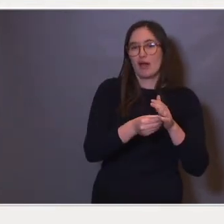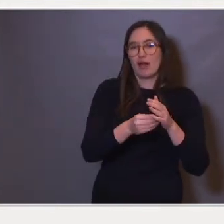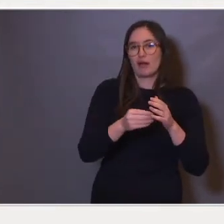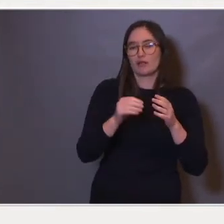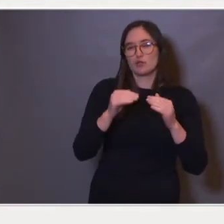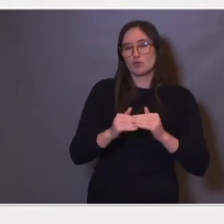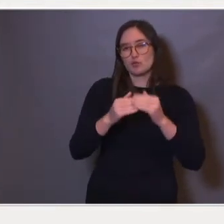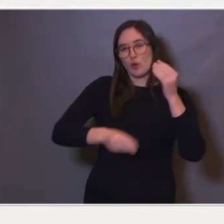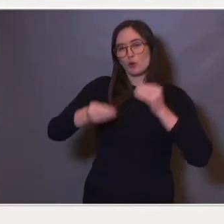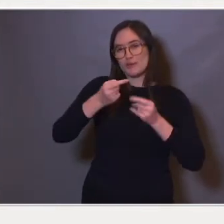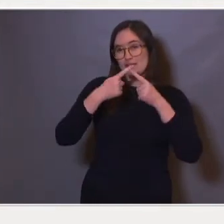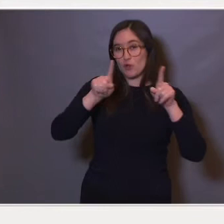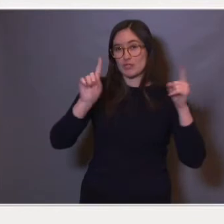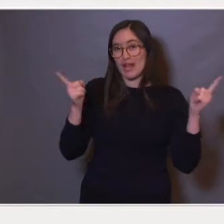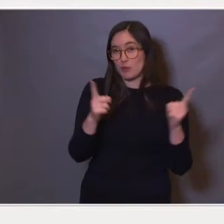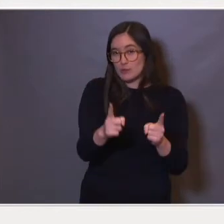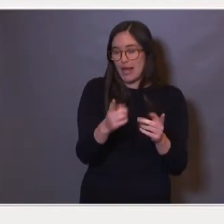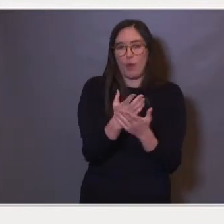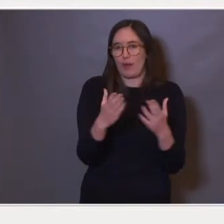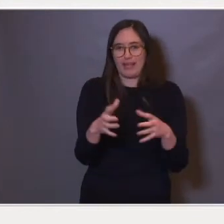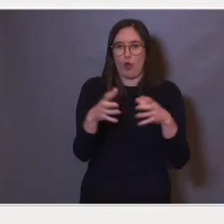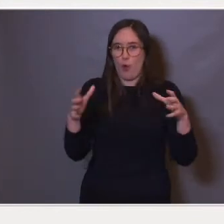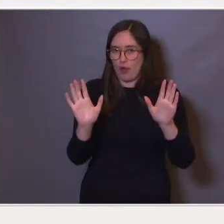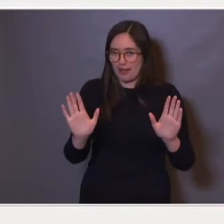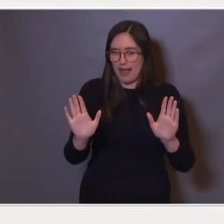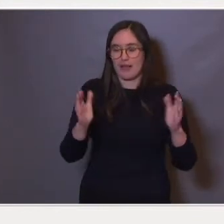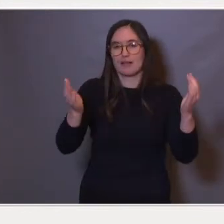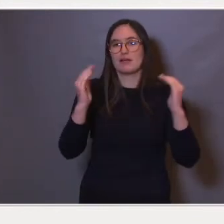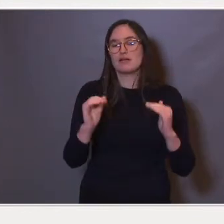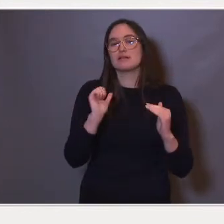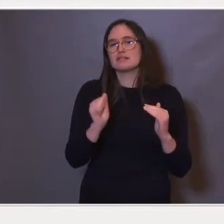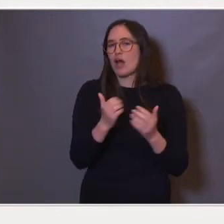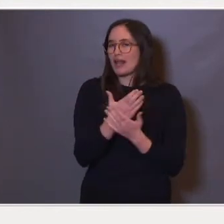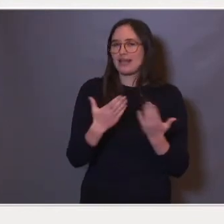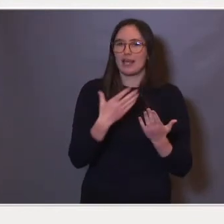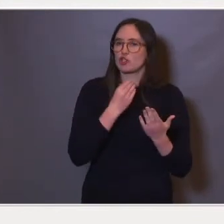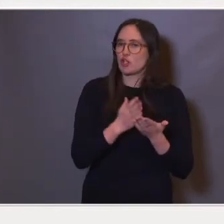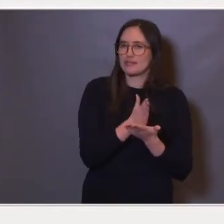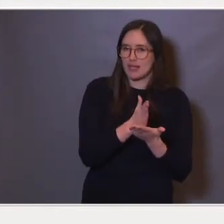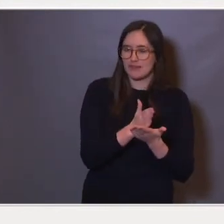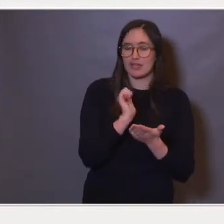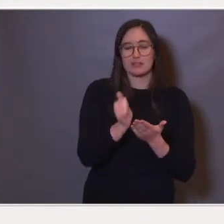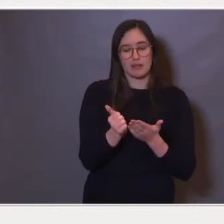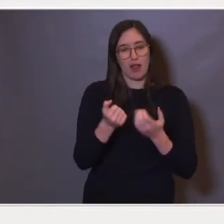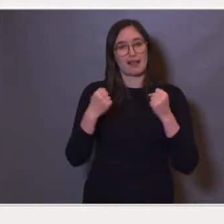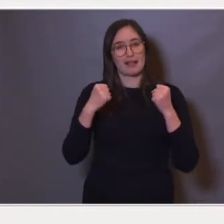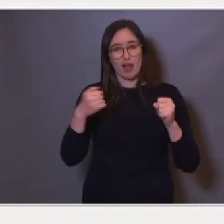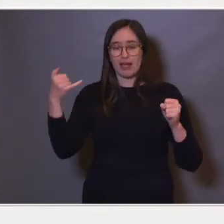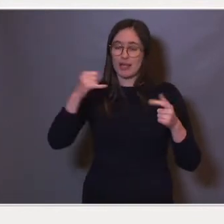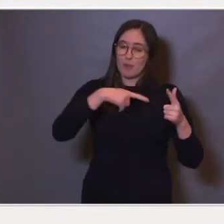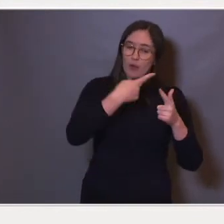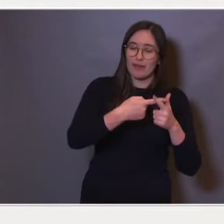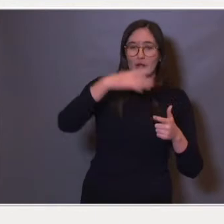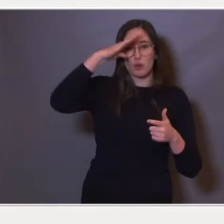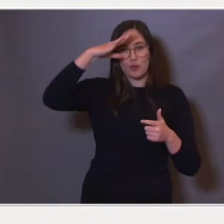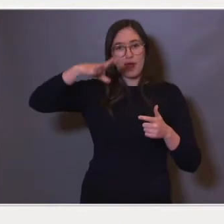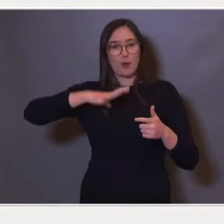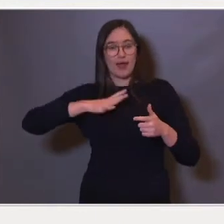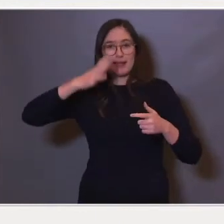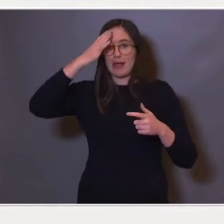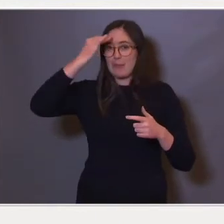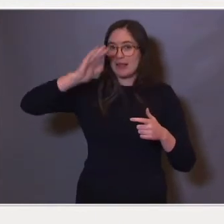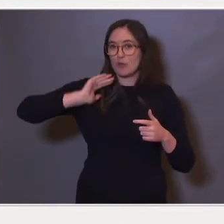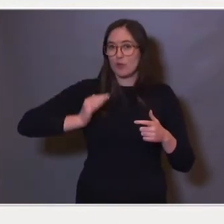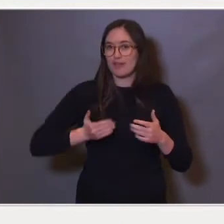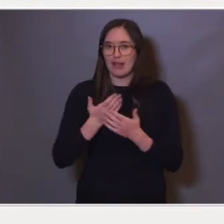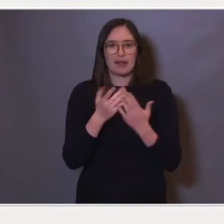i hvert fall ikke øke dem. De skal ikke være kjønnsspesifikke, de skal omfatte både gutter og jenter, eller menn og kvinner, og ikke være